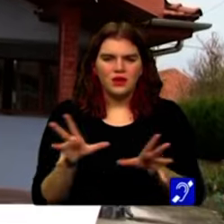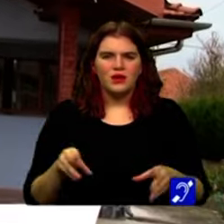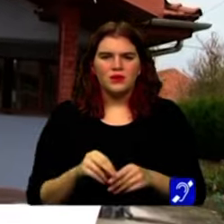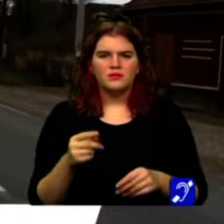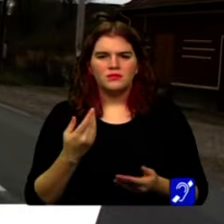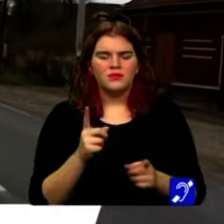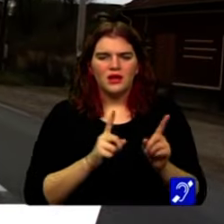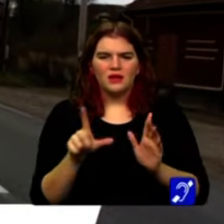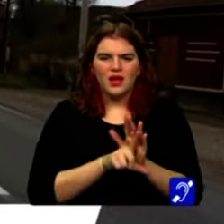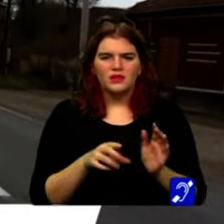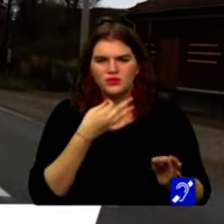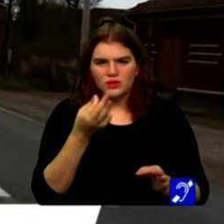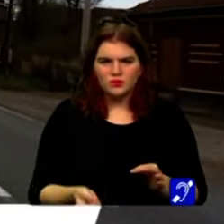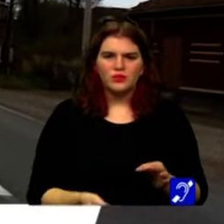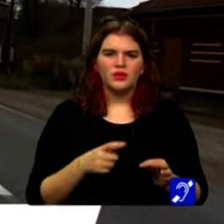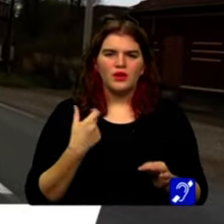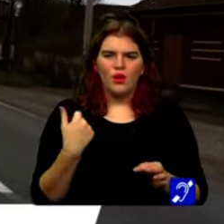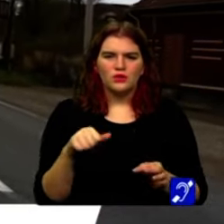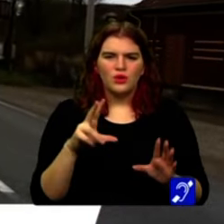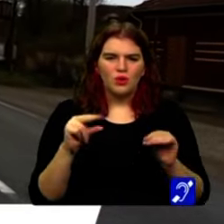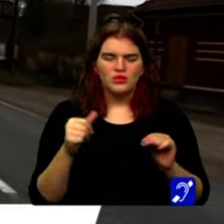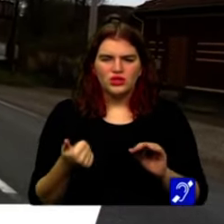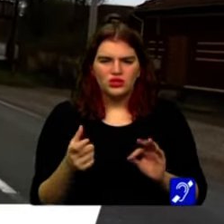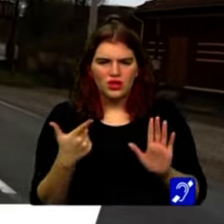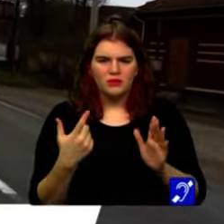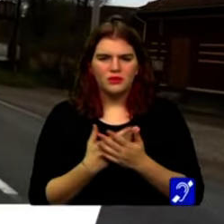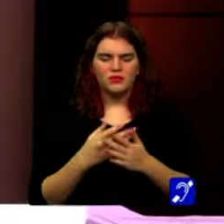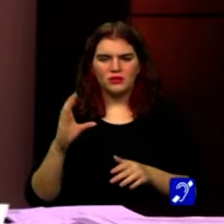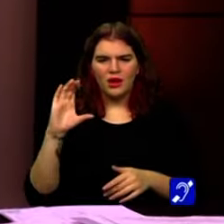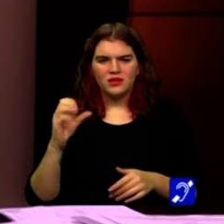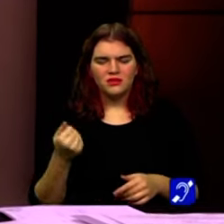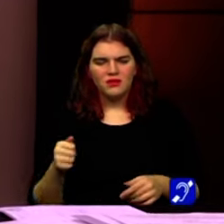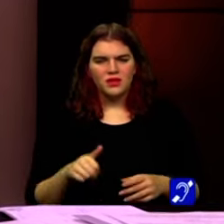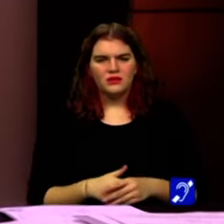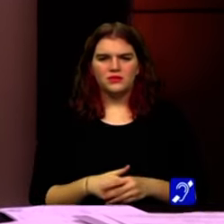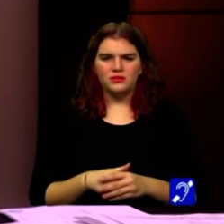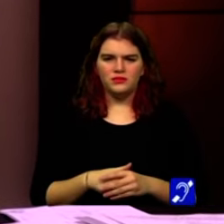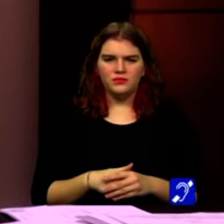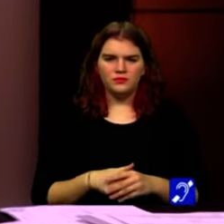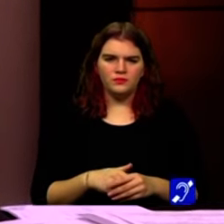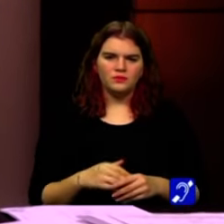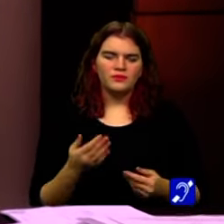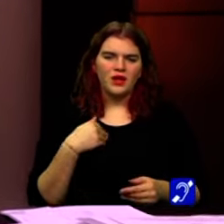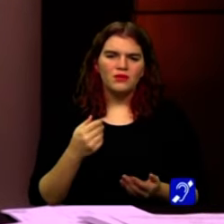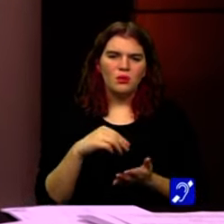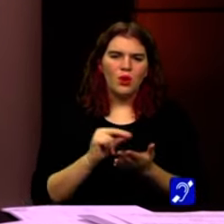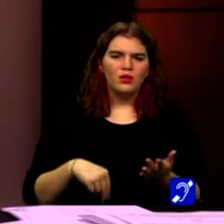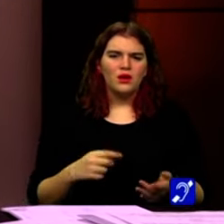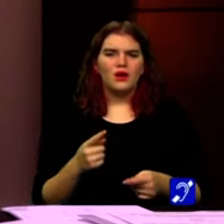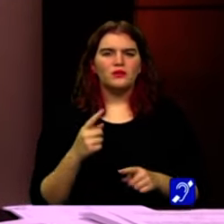prevede un medic la 1.800 de persoane este de 187. În Caraș-Severin avem contracte cu